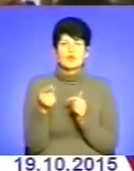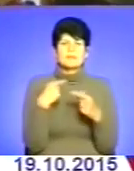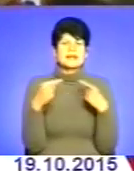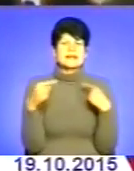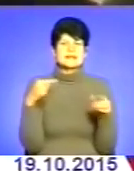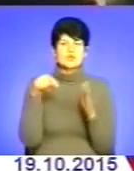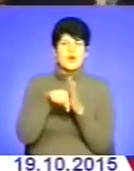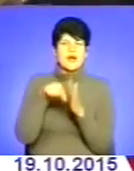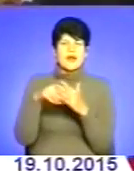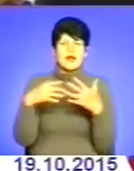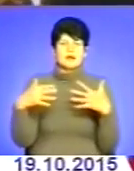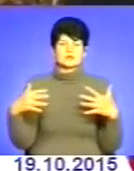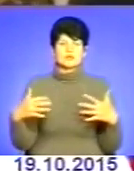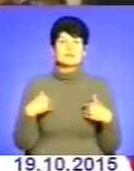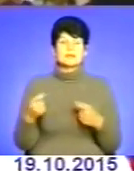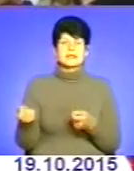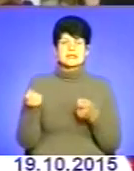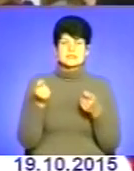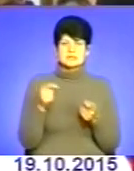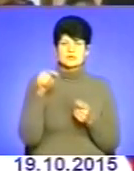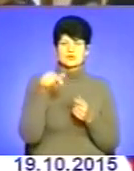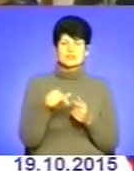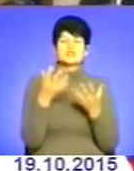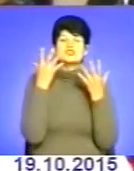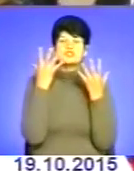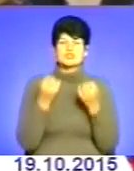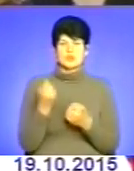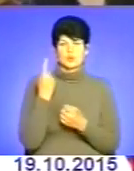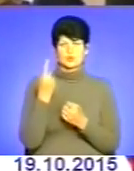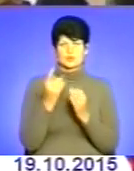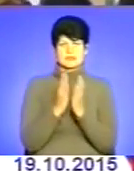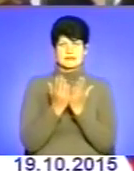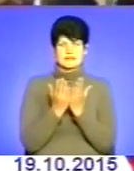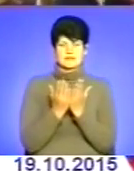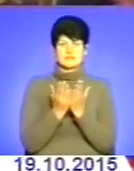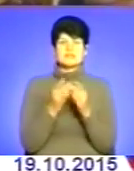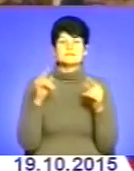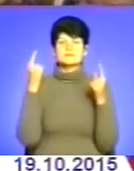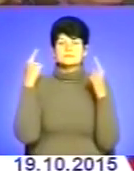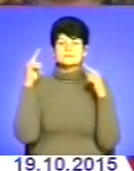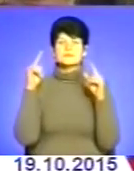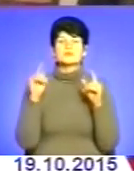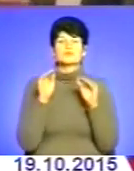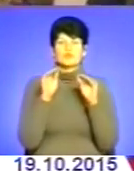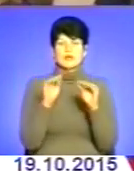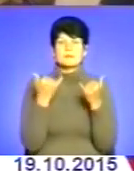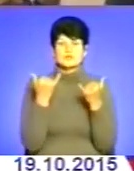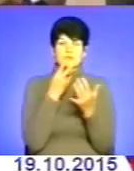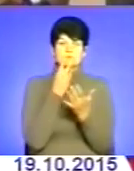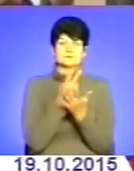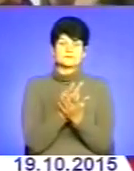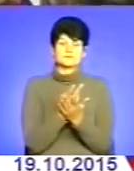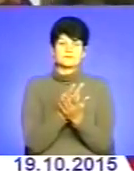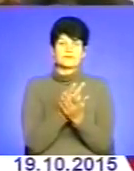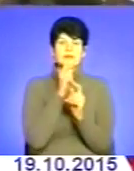характеру І вони принесли до тої скарбниці ще одну книгу, вони її сотворили А ми її сьогодні презентуємо